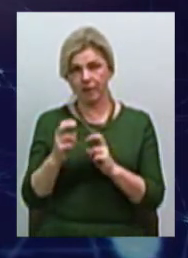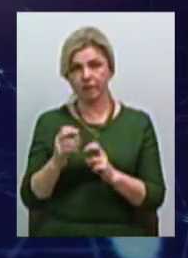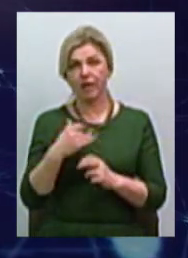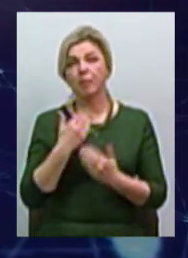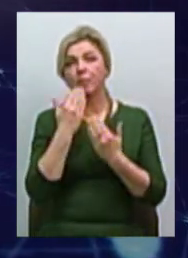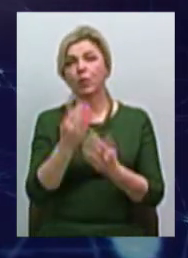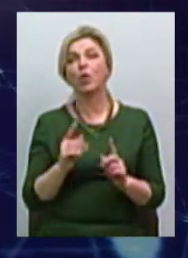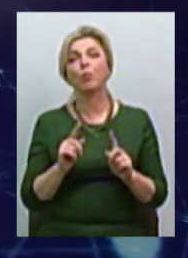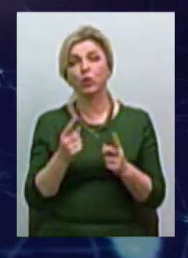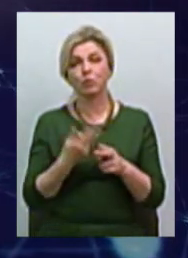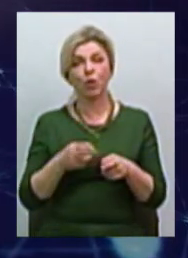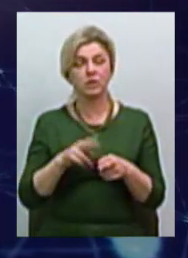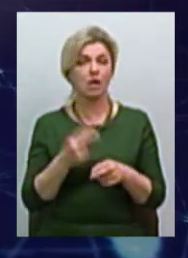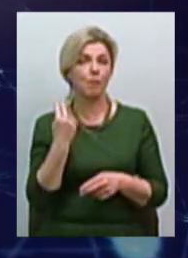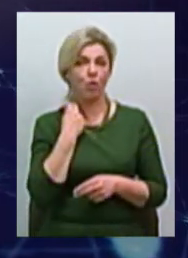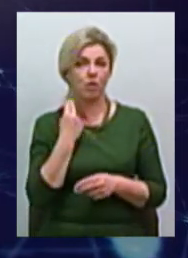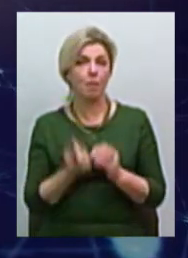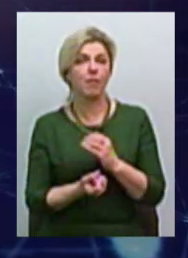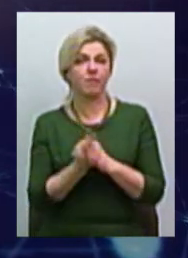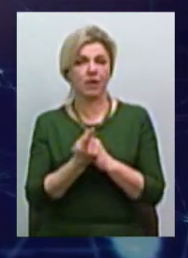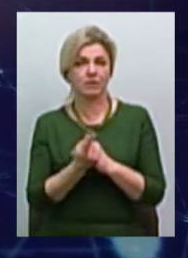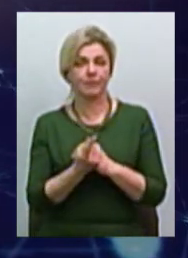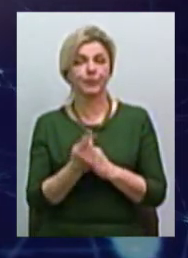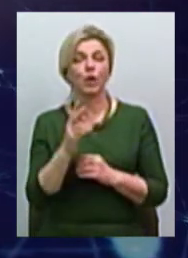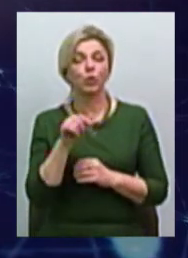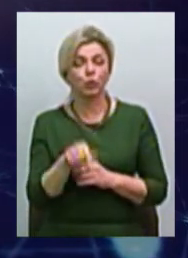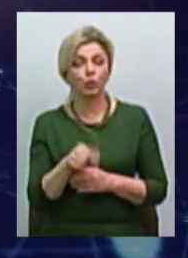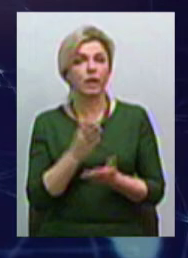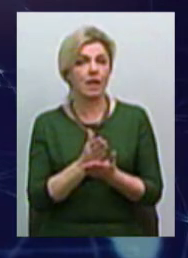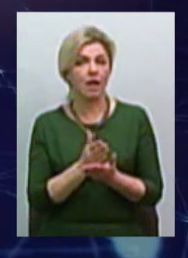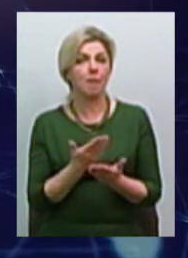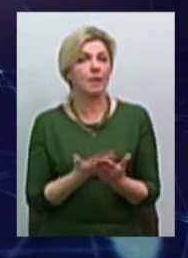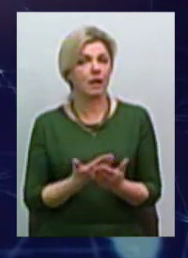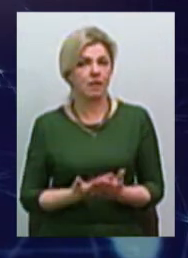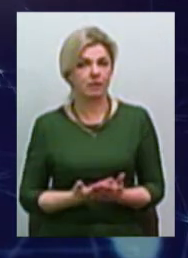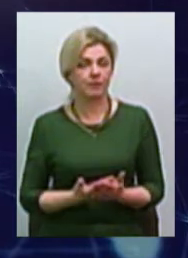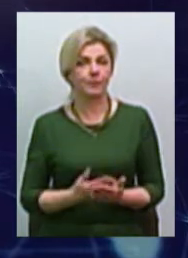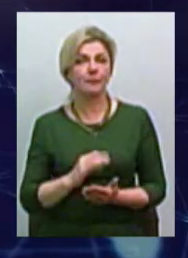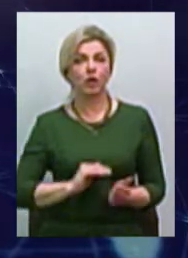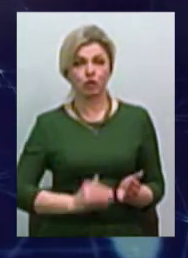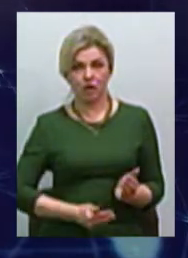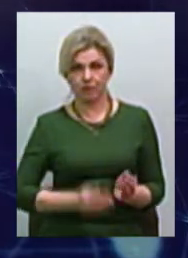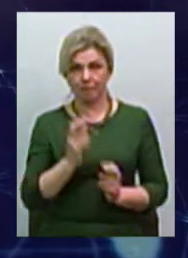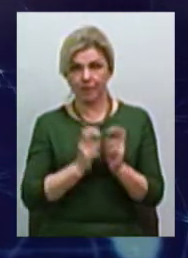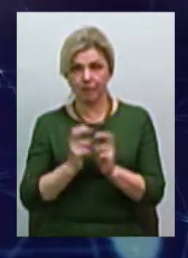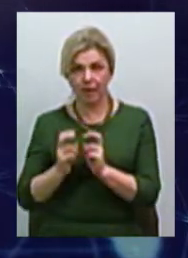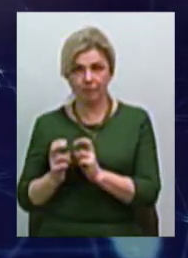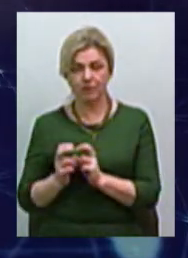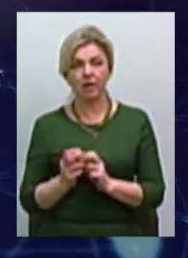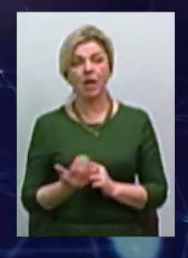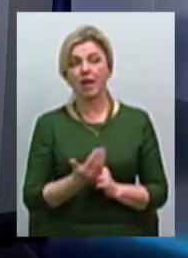ця заборгованість виникає. Але тут є приклади і приватних підприємств, котрі